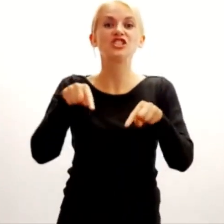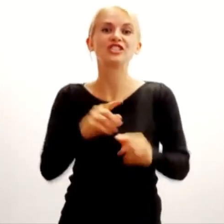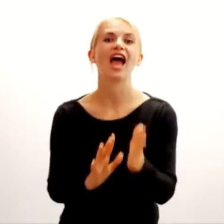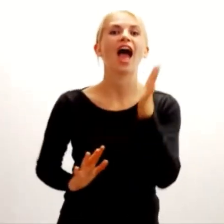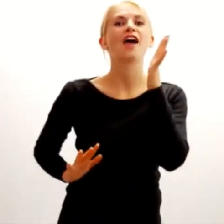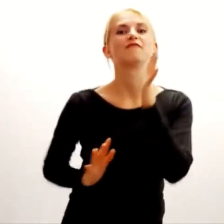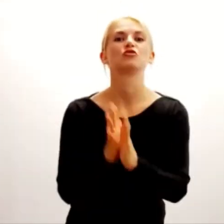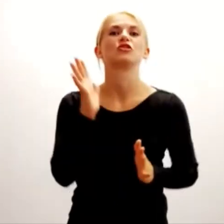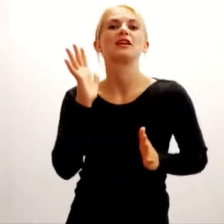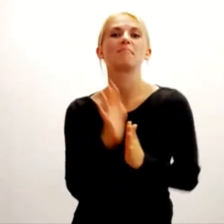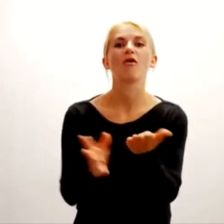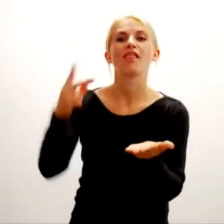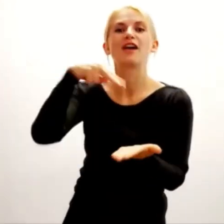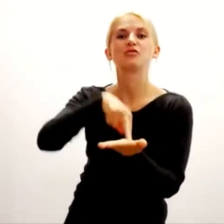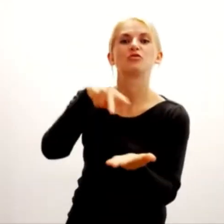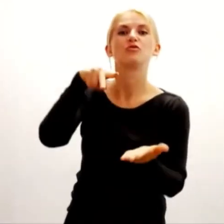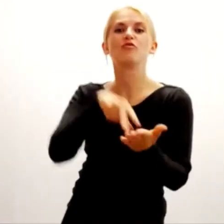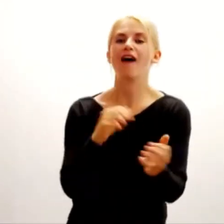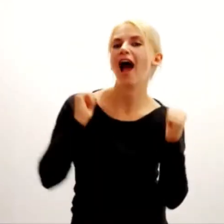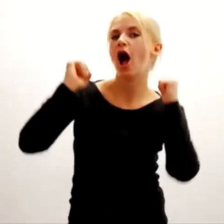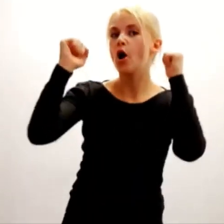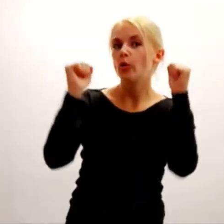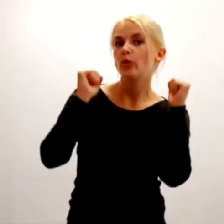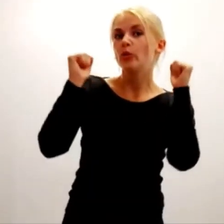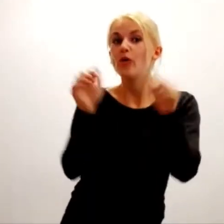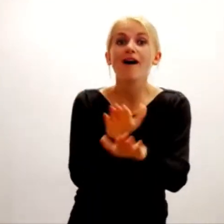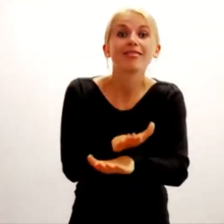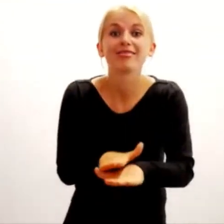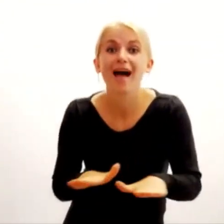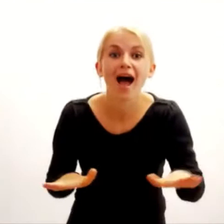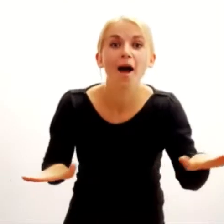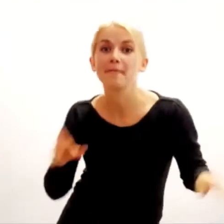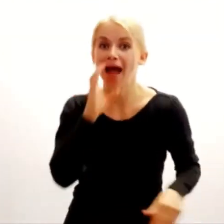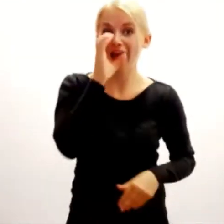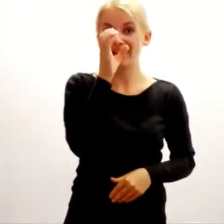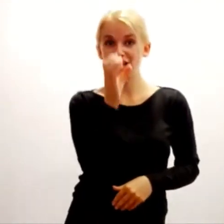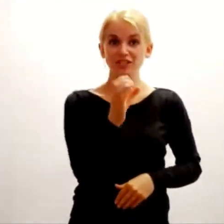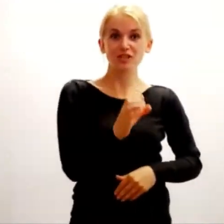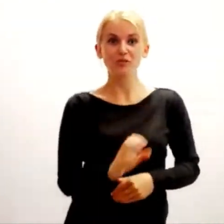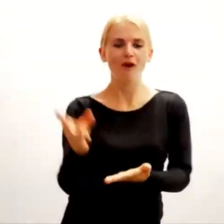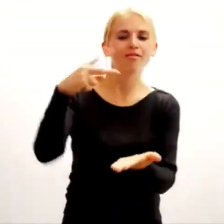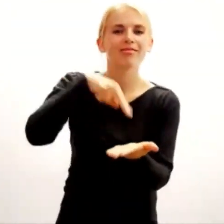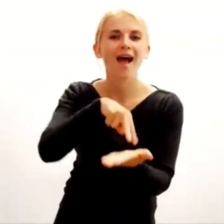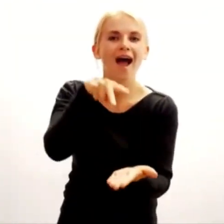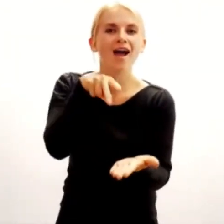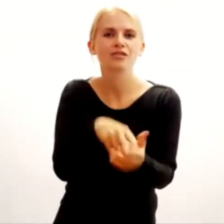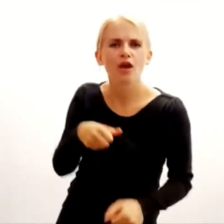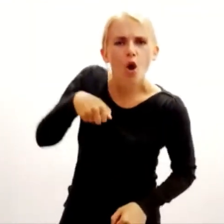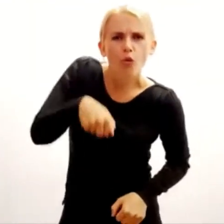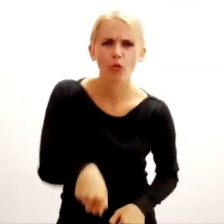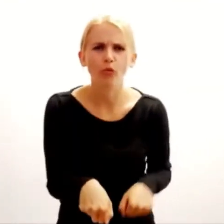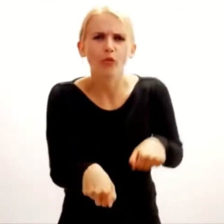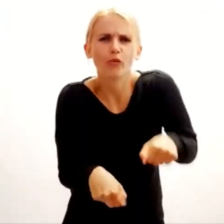Dzisiaj w dżungli potańcówa Na parkiecie słoń zasuwa